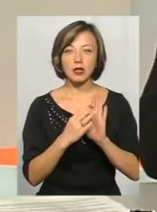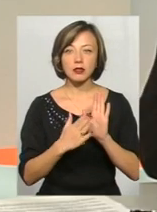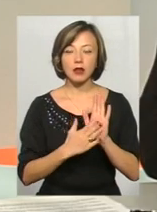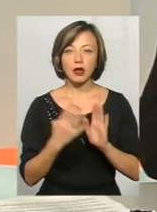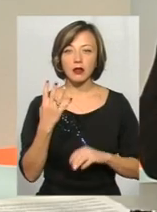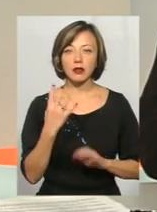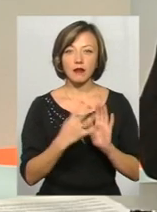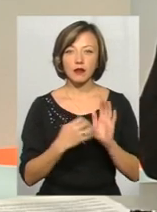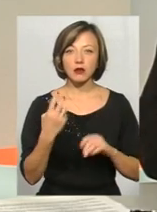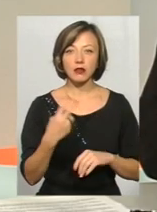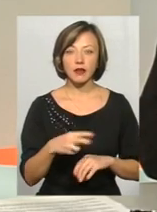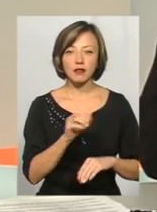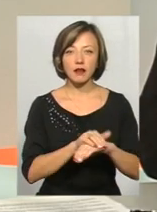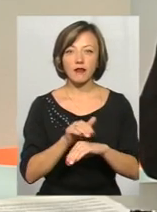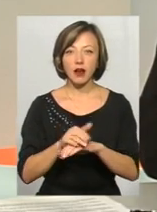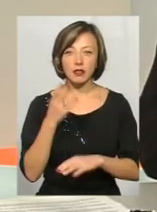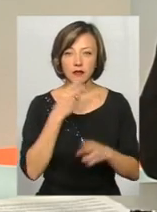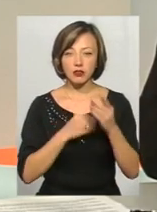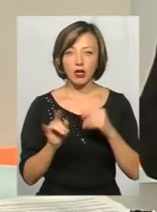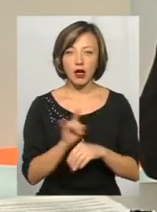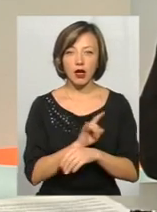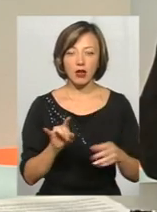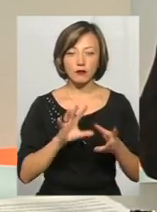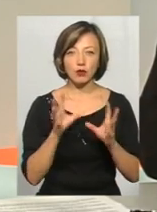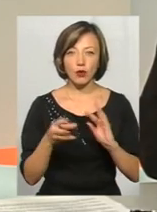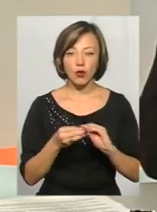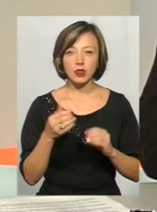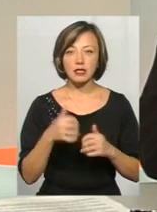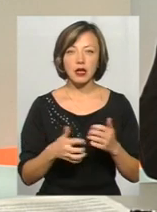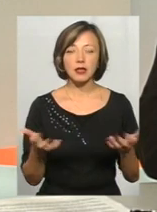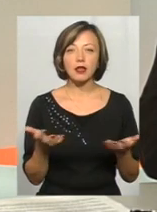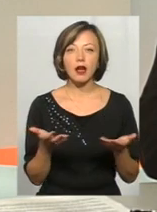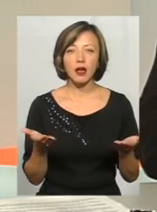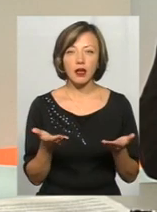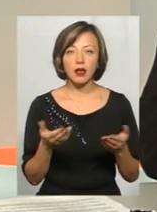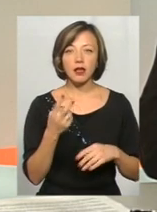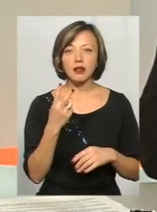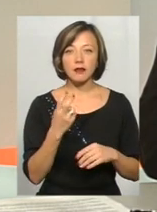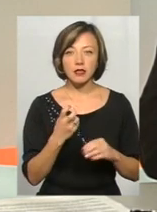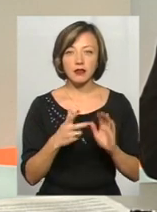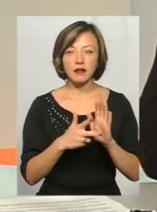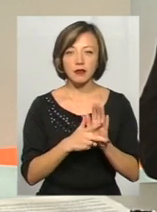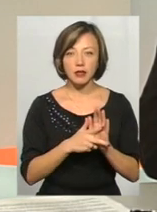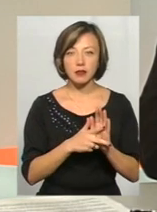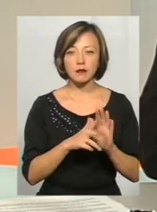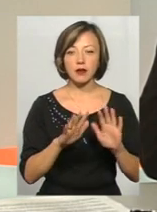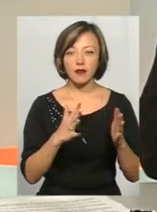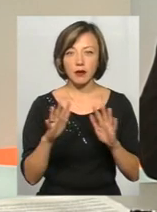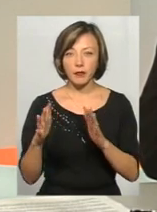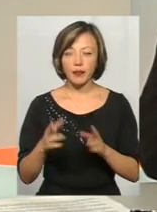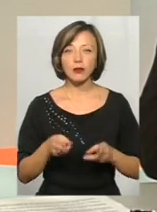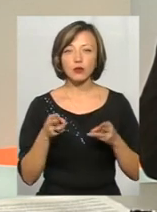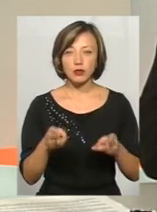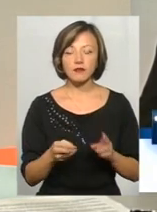920 фактів шахрайств. Всього? Всього. Серед яких по 208 шахрайствам злочинців встановлено та